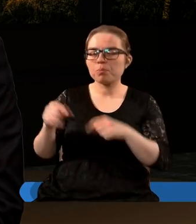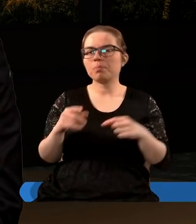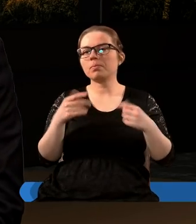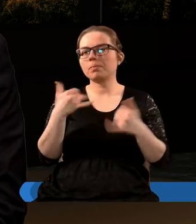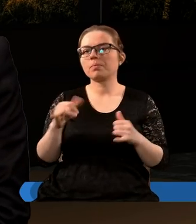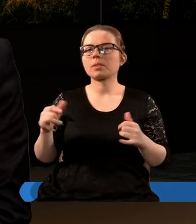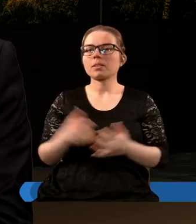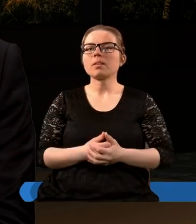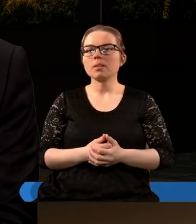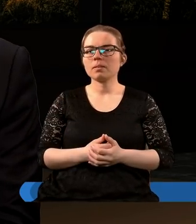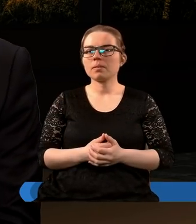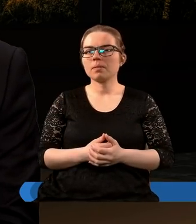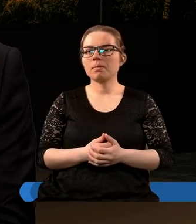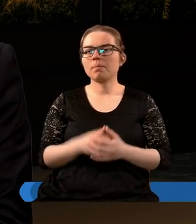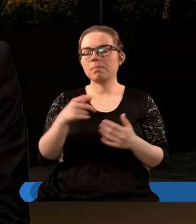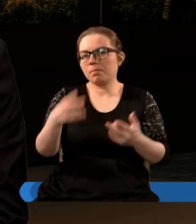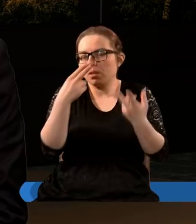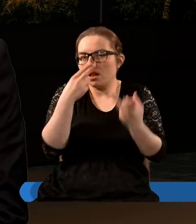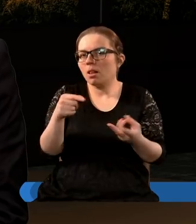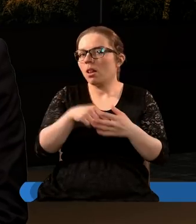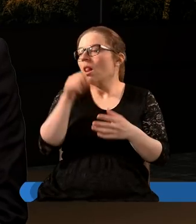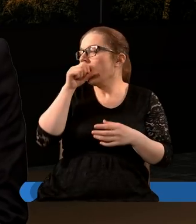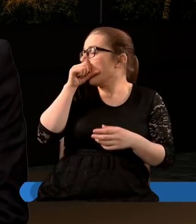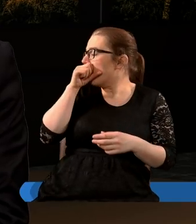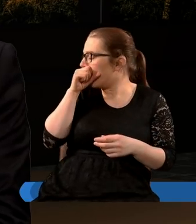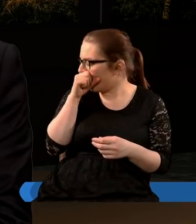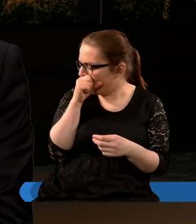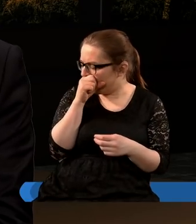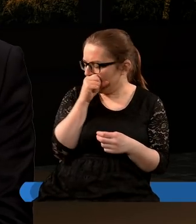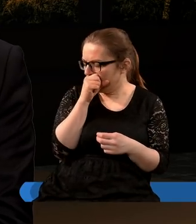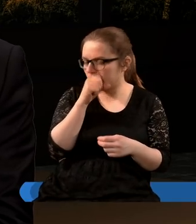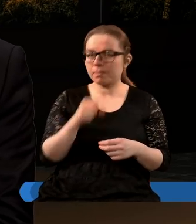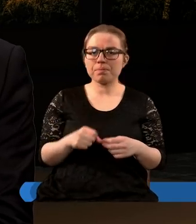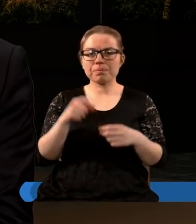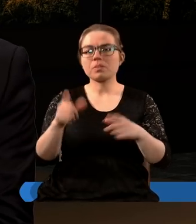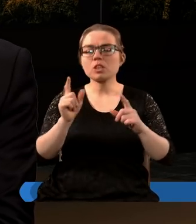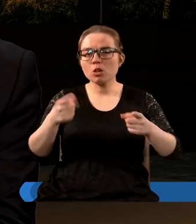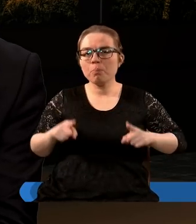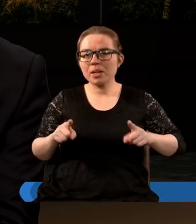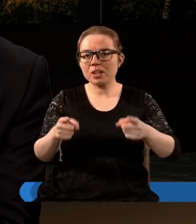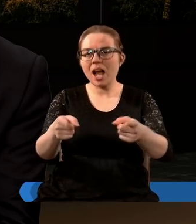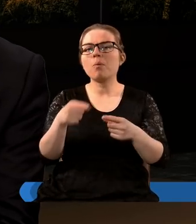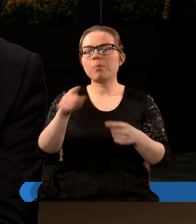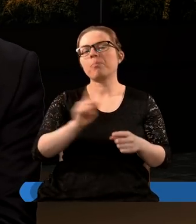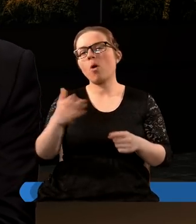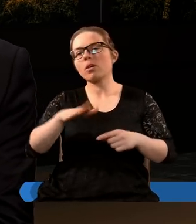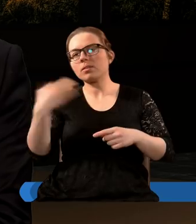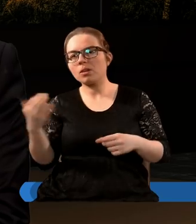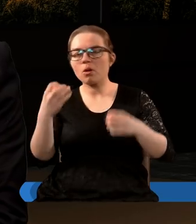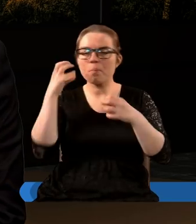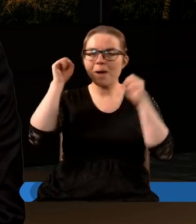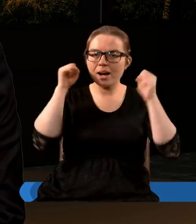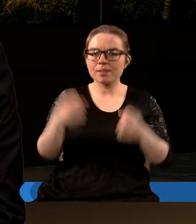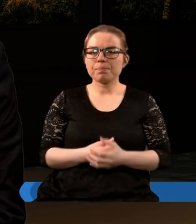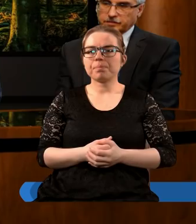wierni więc warto być w tym gronie cokolwiek będzie się działo zwycięzcami będą ci którzy staną po stronie baranka